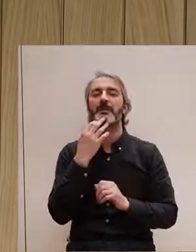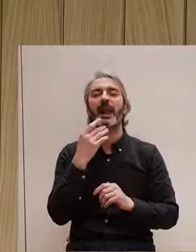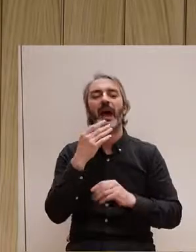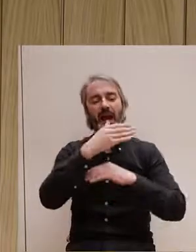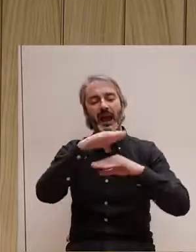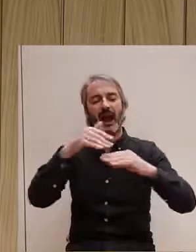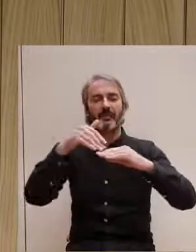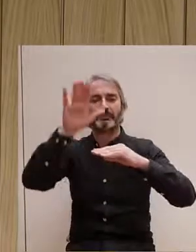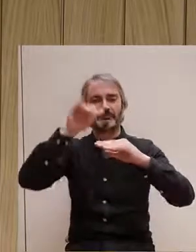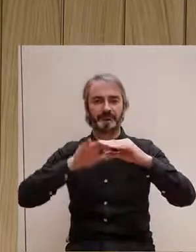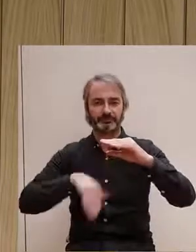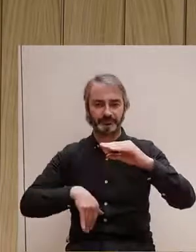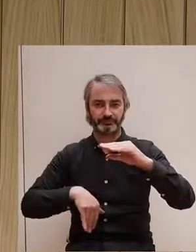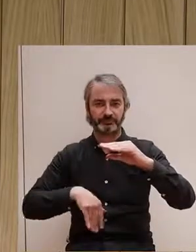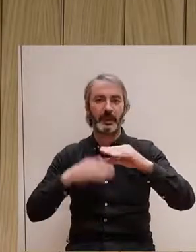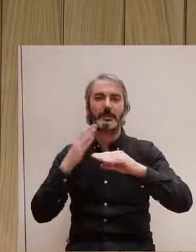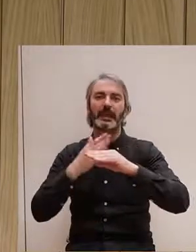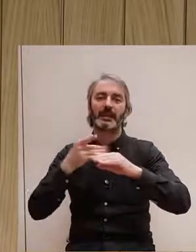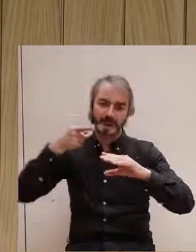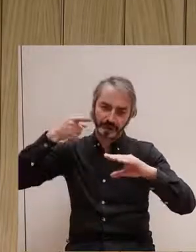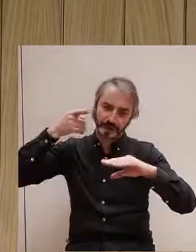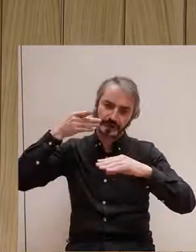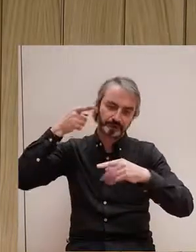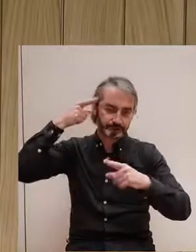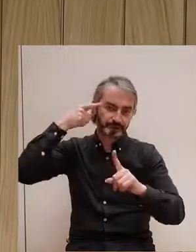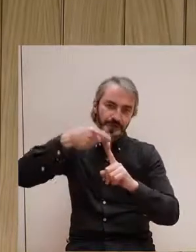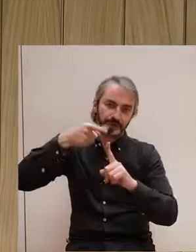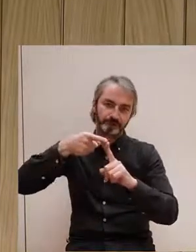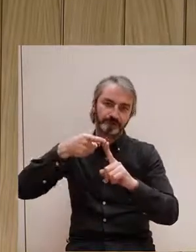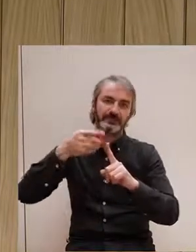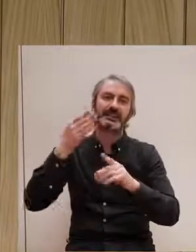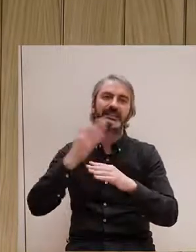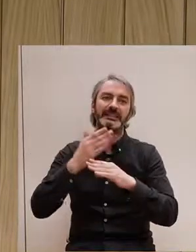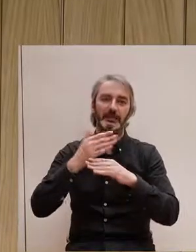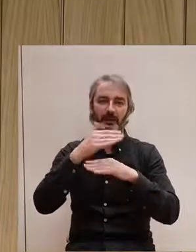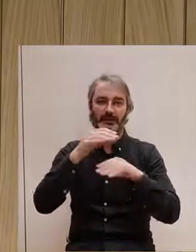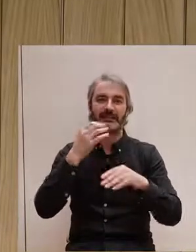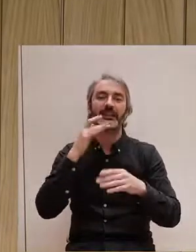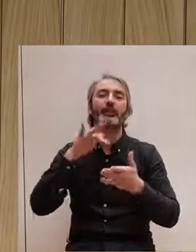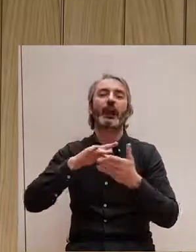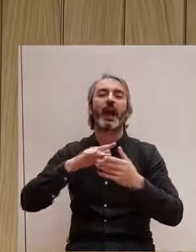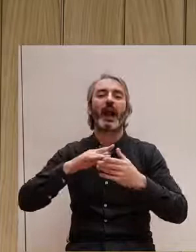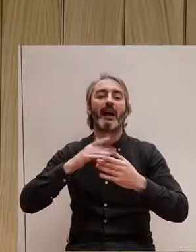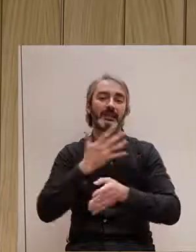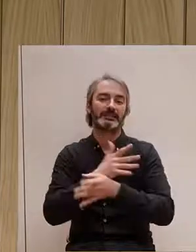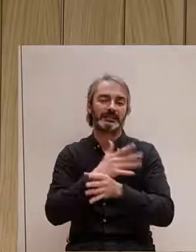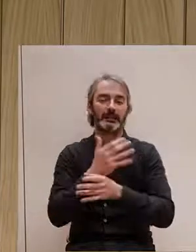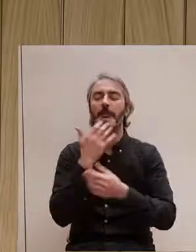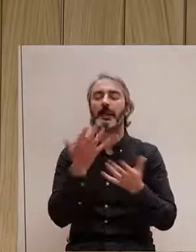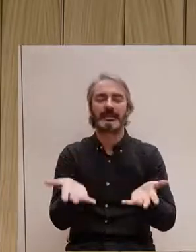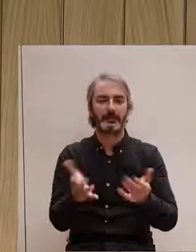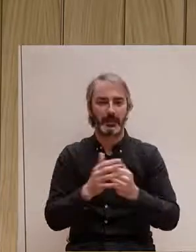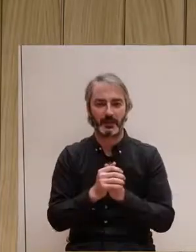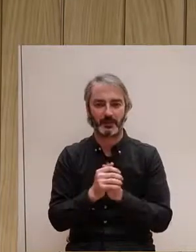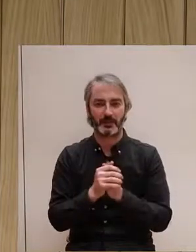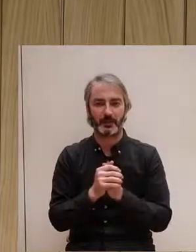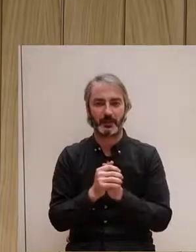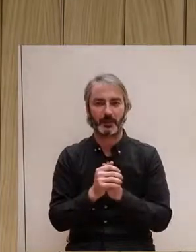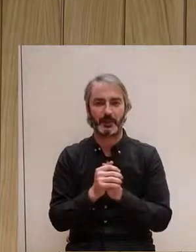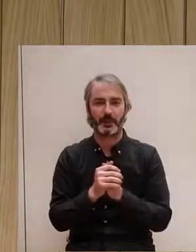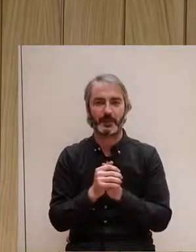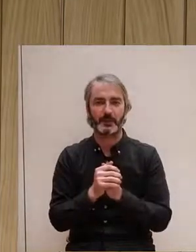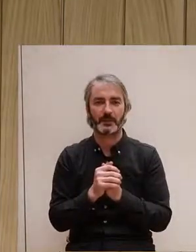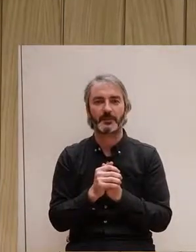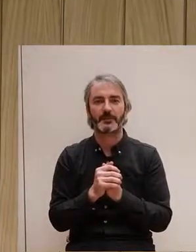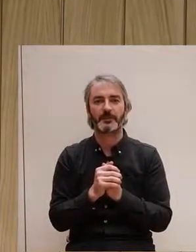d'aquestes pràctiques normals o d'aquestes zones normals del cos a fer servir quan tenim sexe, no? Per exemple, s'estigmatitza com a